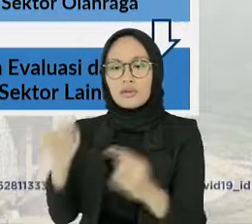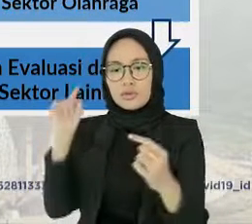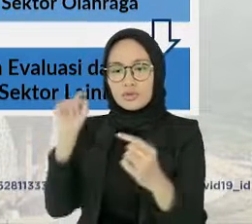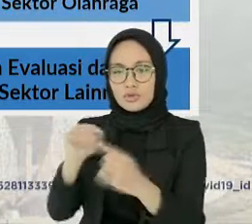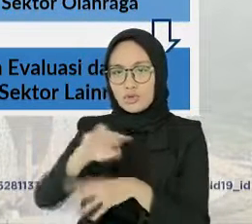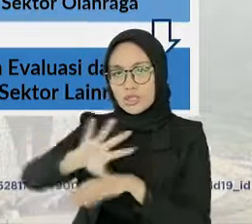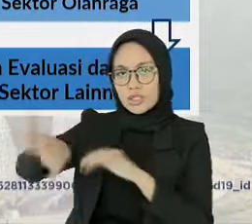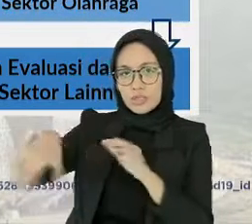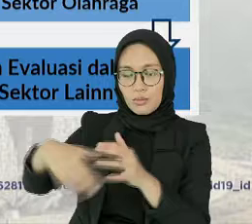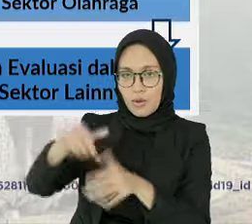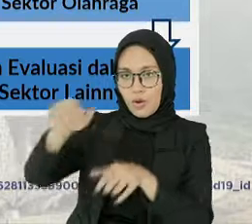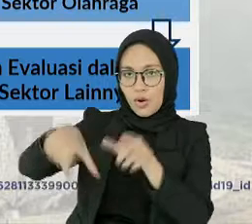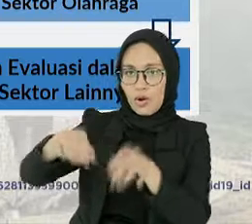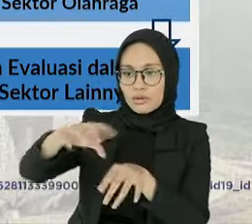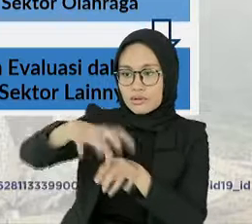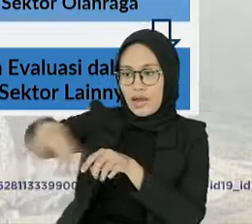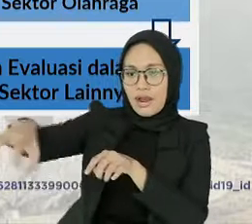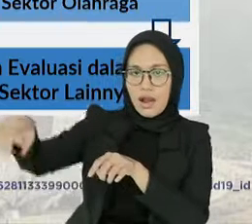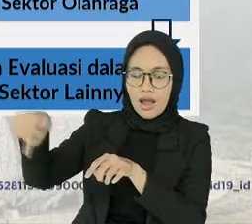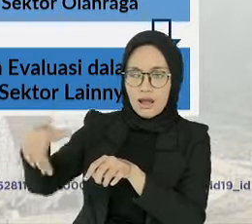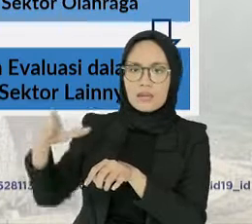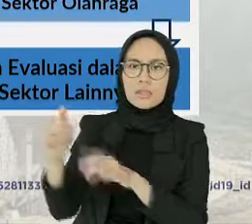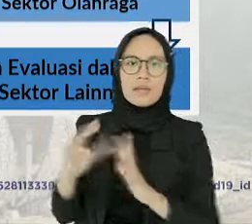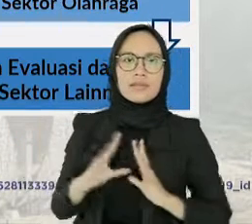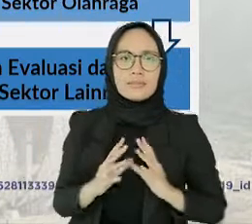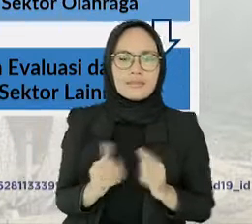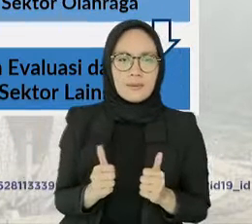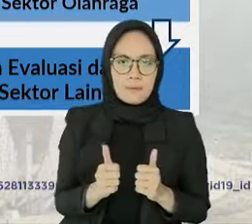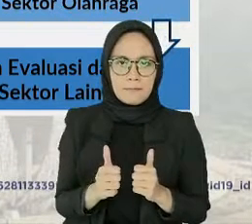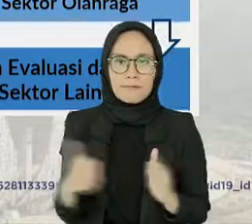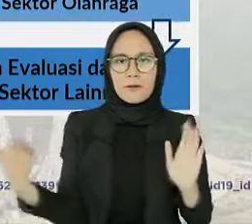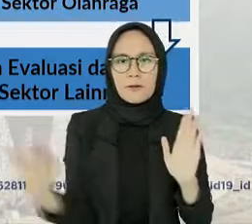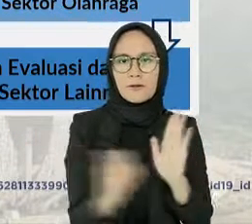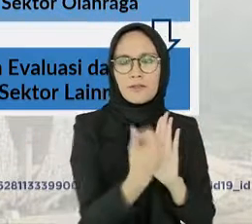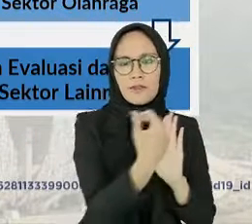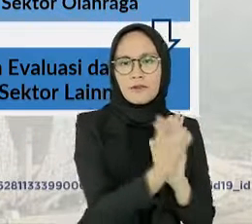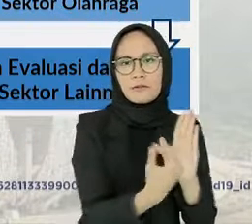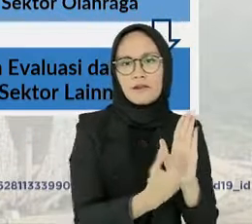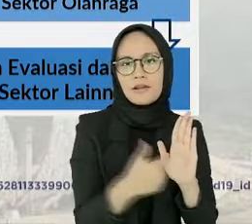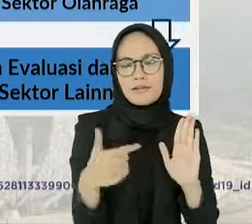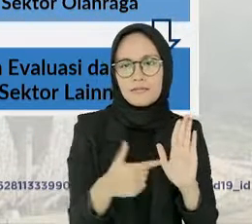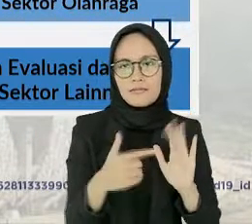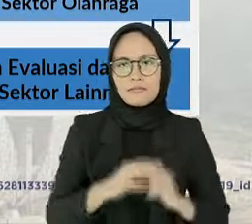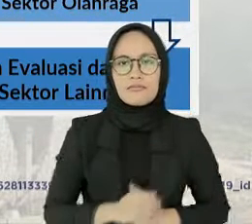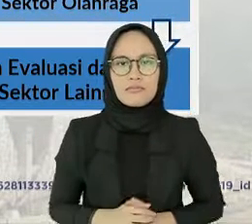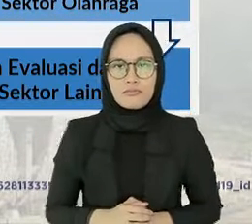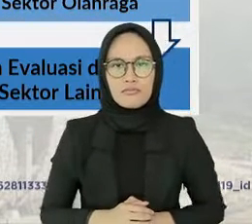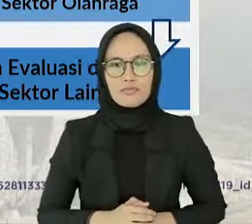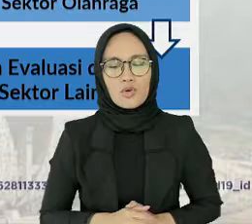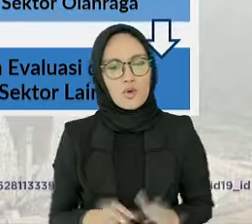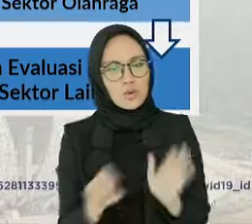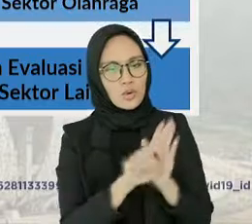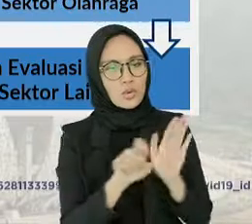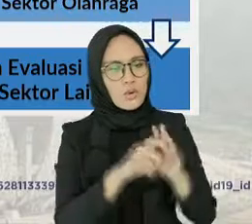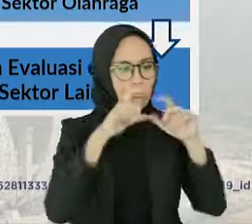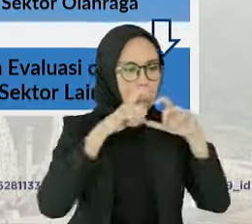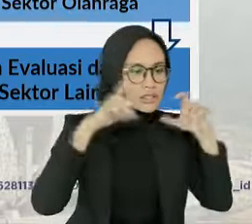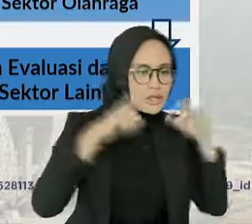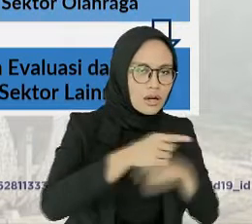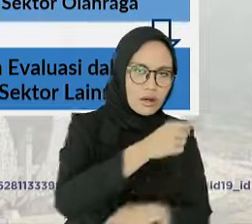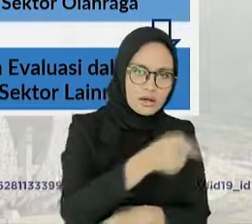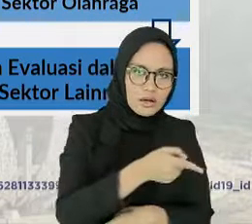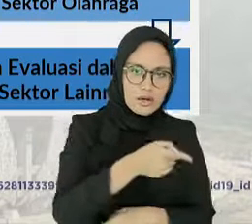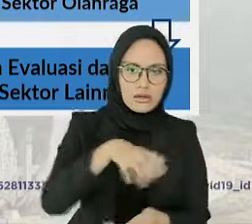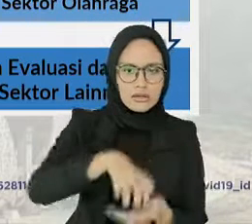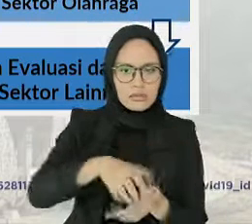khususnya kesempurnaan kesiapan penerapan protokol kesehatan mulai dari kecukupan masker, fasilitas cuci